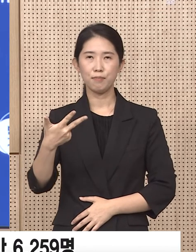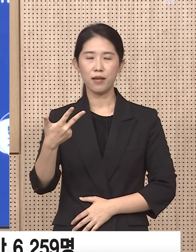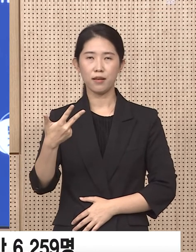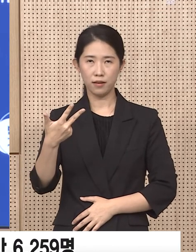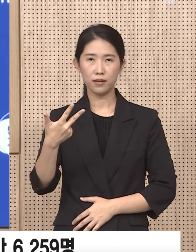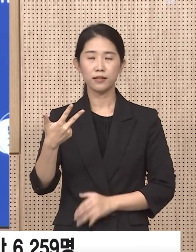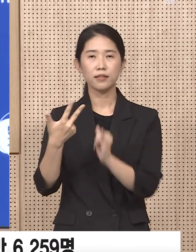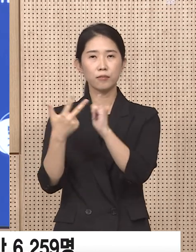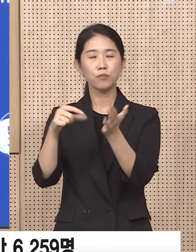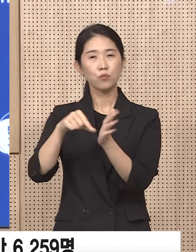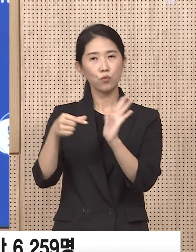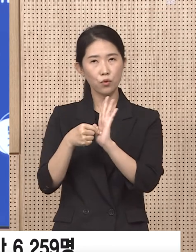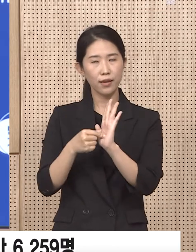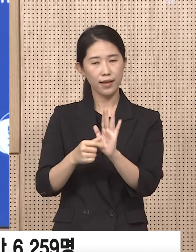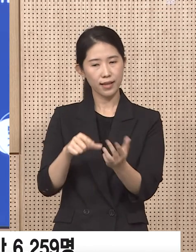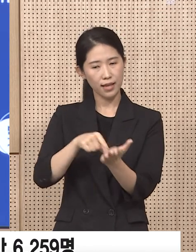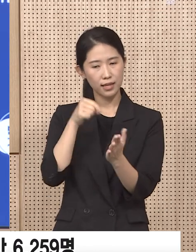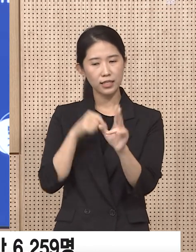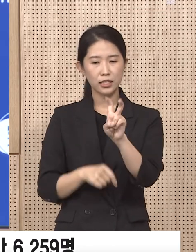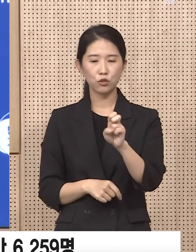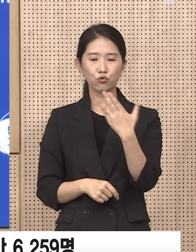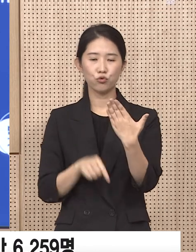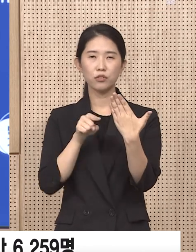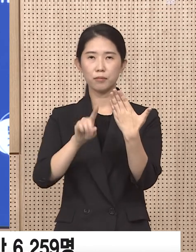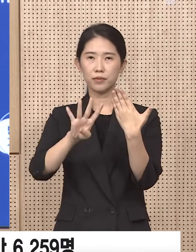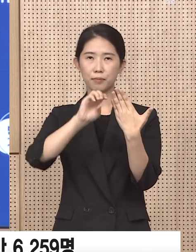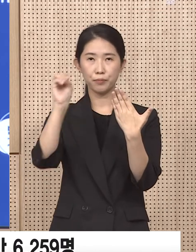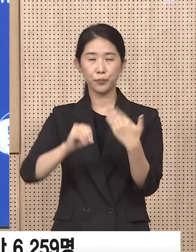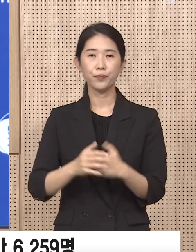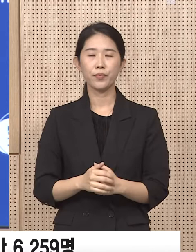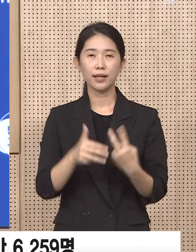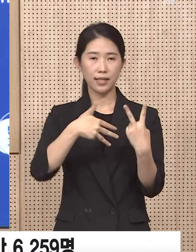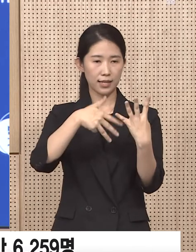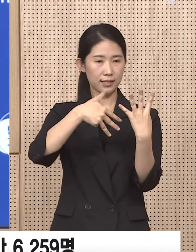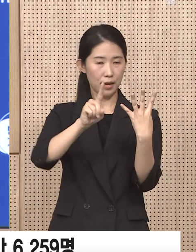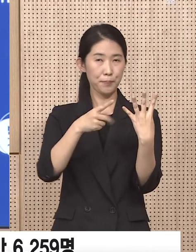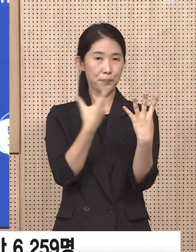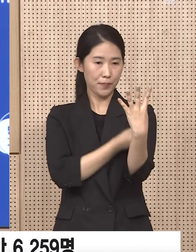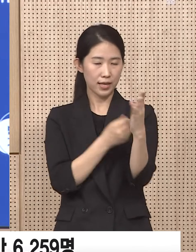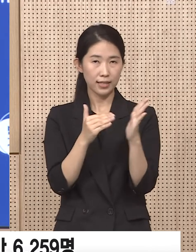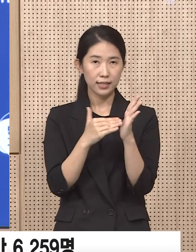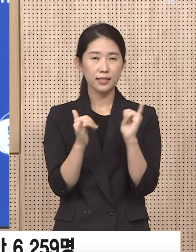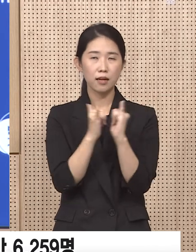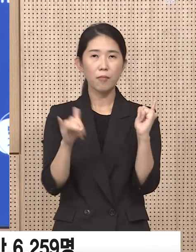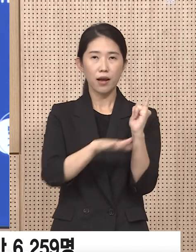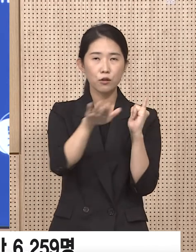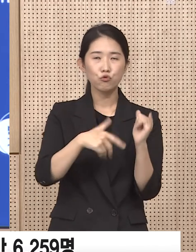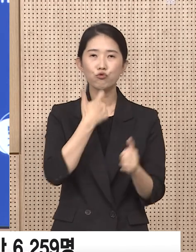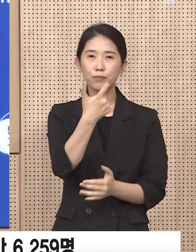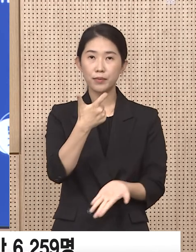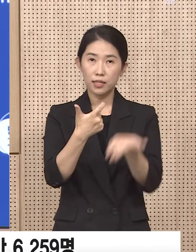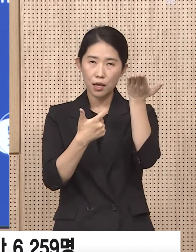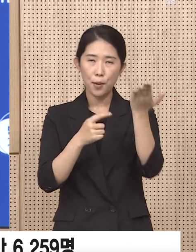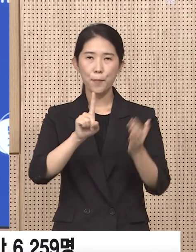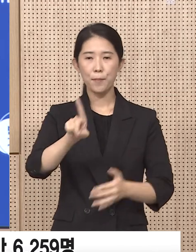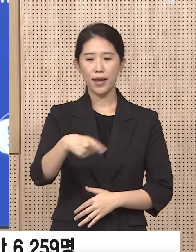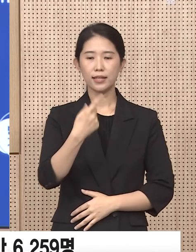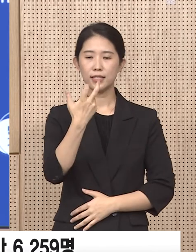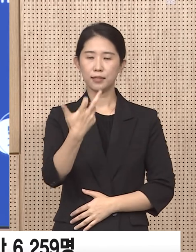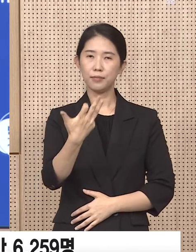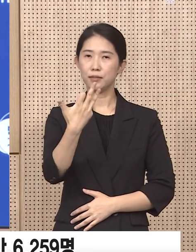대상자 대비 29.4%입니다. 4차 접종자 중 60세 이상 고령층은 118만 5